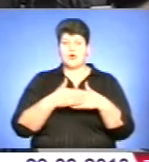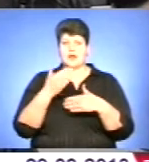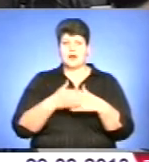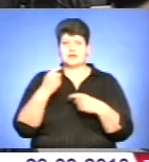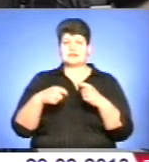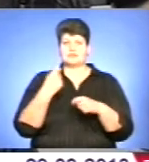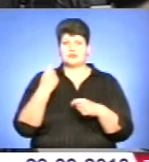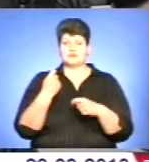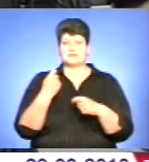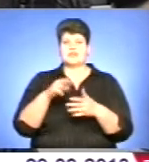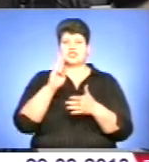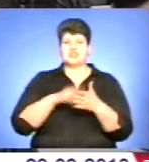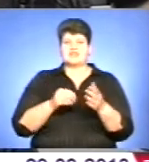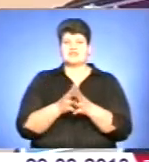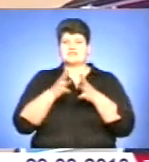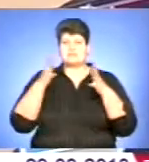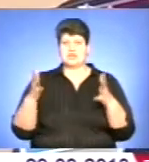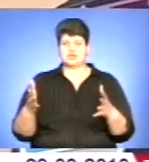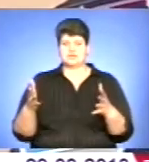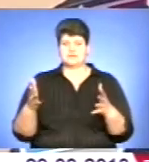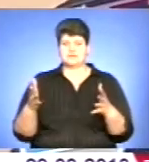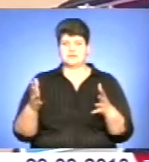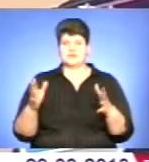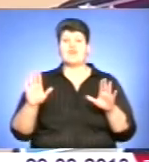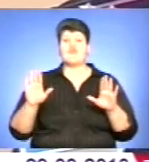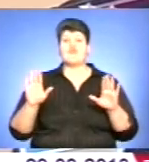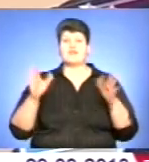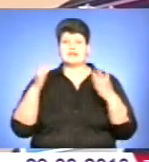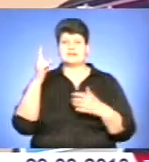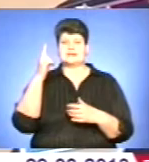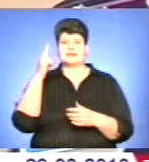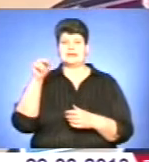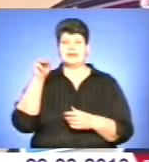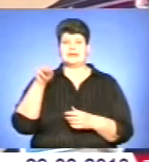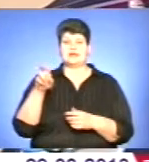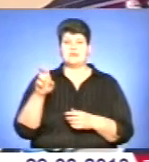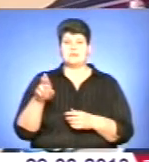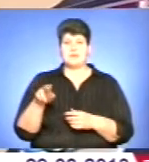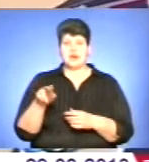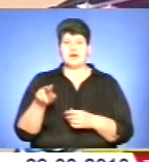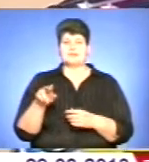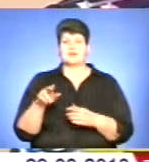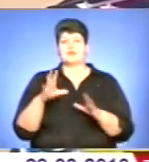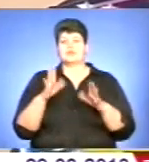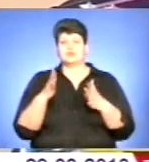руху посилили, штрафи збільшили. В разі ДТП з потерпілими, з летальними наслідками і так далі,